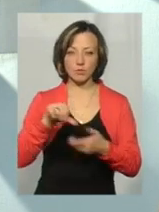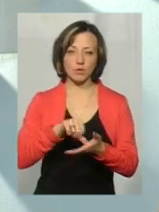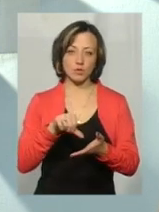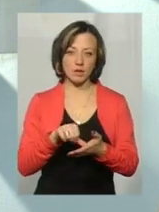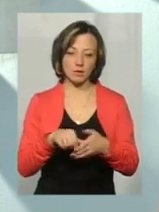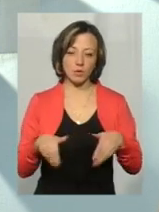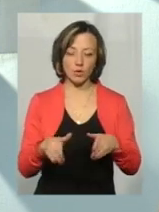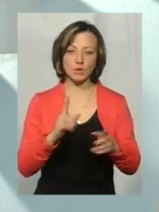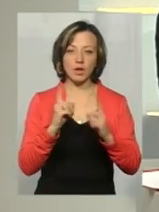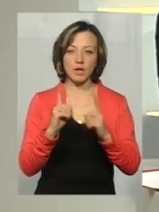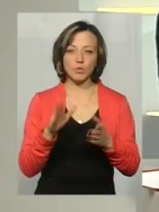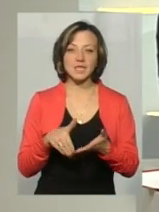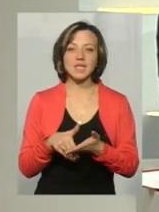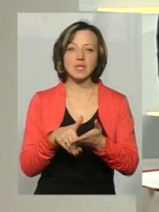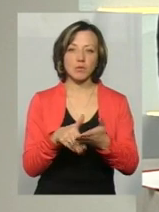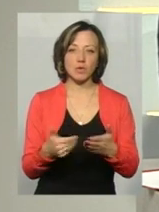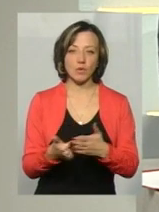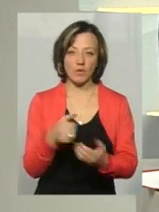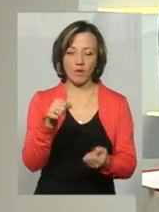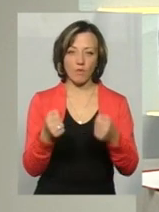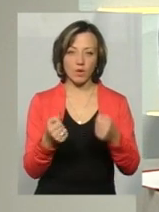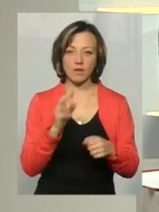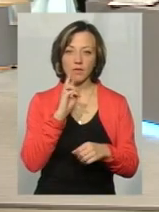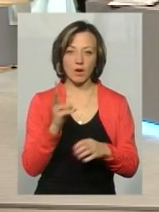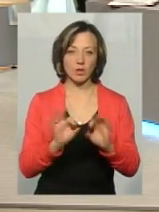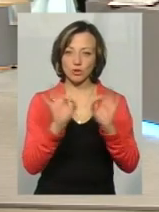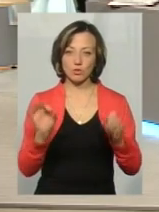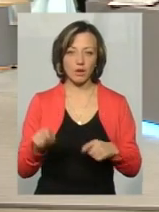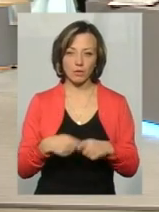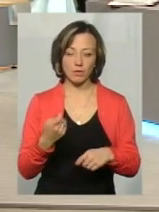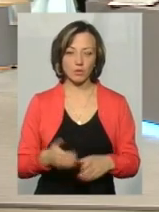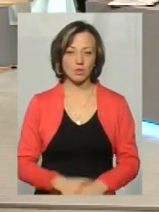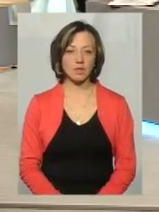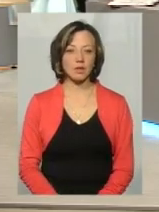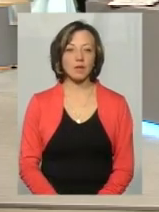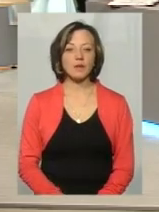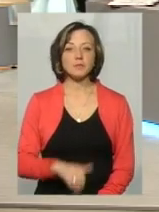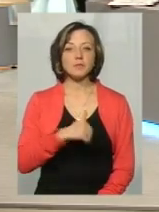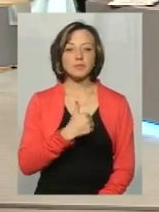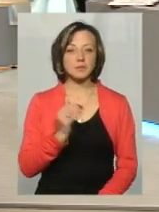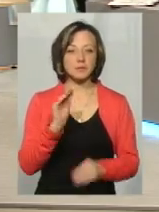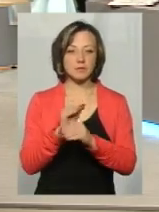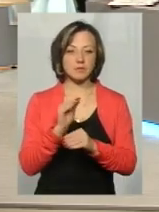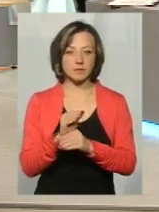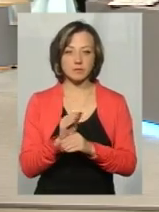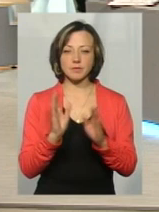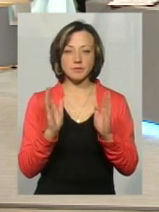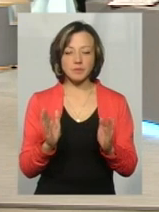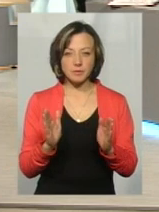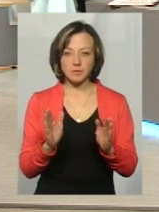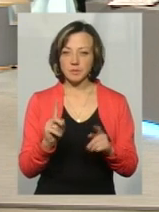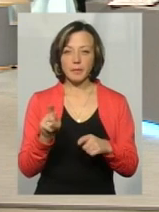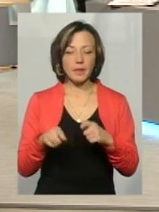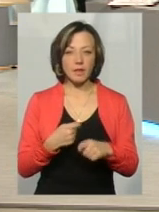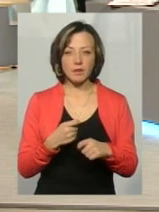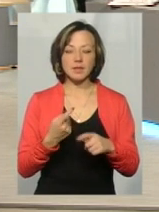руху. Принаймні, це буде стимулом для нових подіїв два роки нічого не порушувати. Аналічно, хочу як бути. Це буде стимулом не тільки не